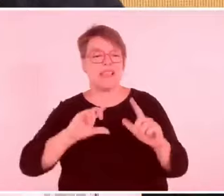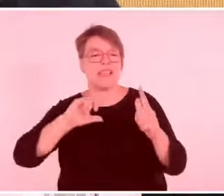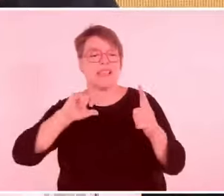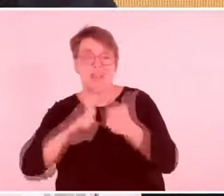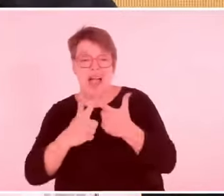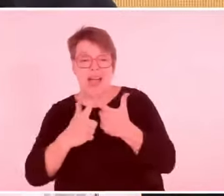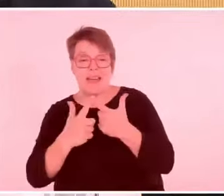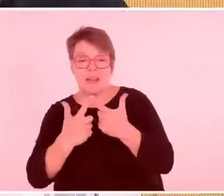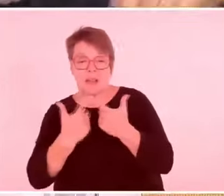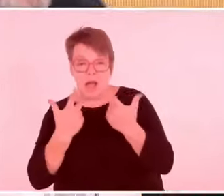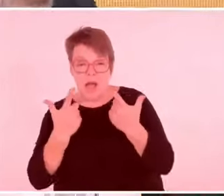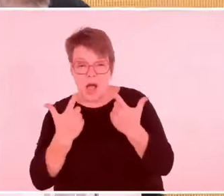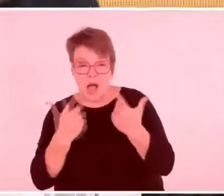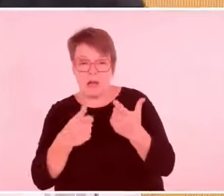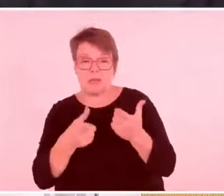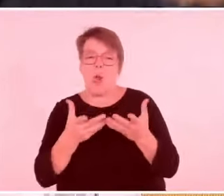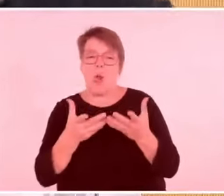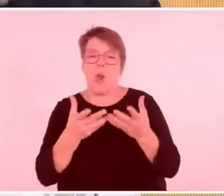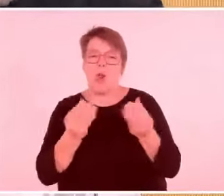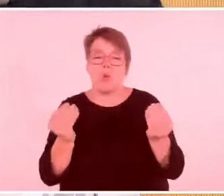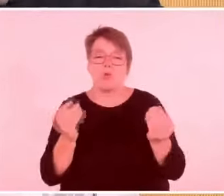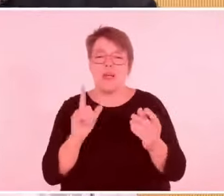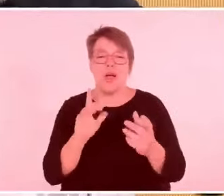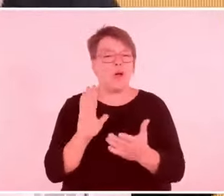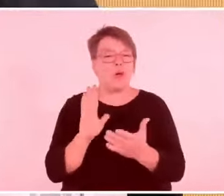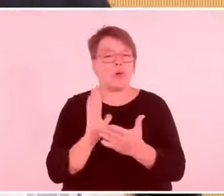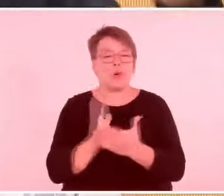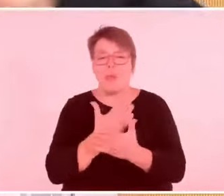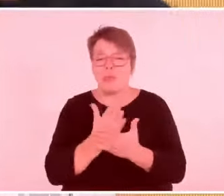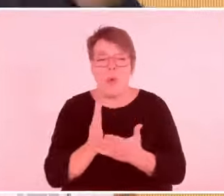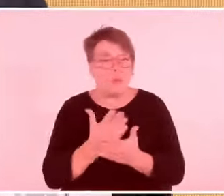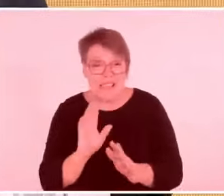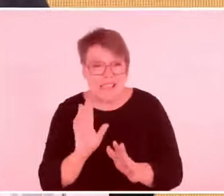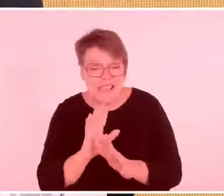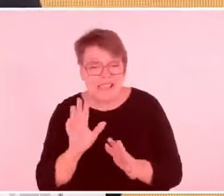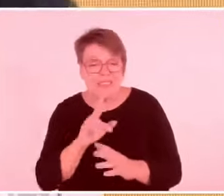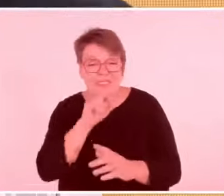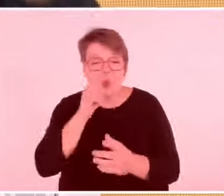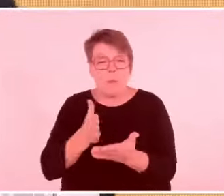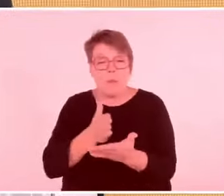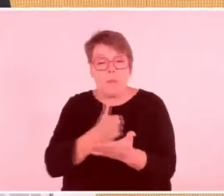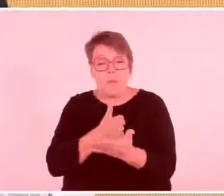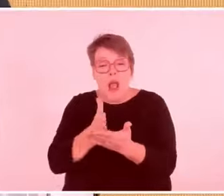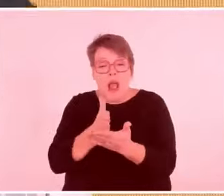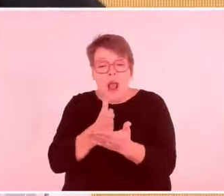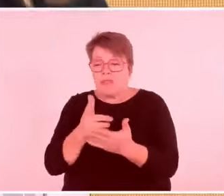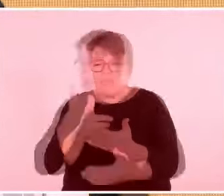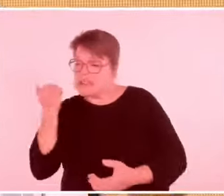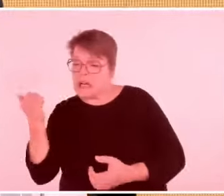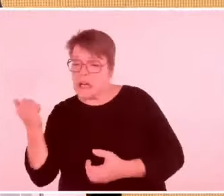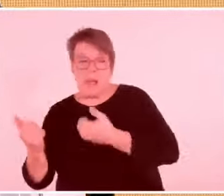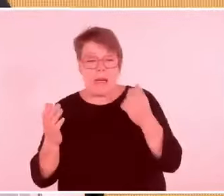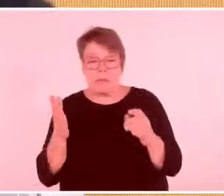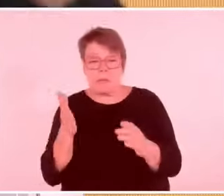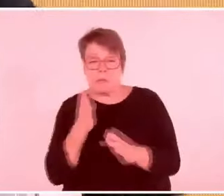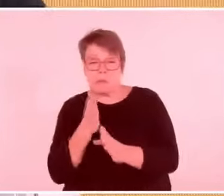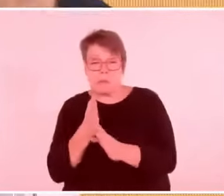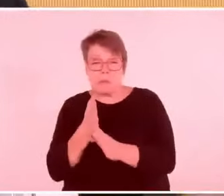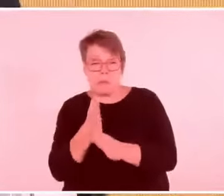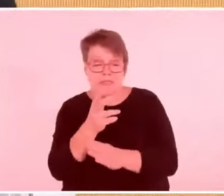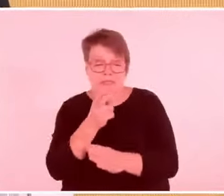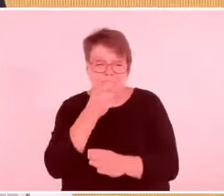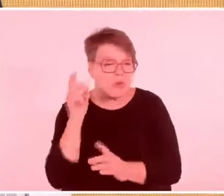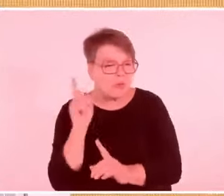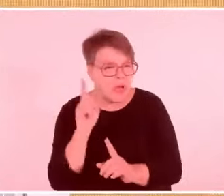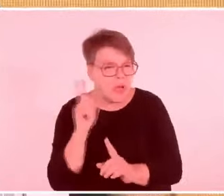die Palästinenser haben das Recht, ein bisschen antisemitisch zu sein, guckt euch an, was Israel macht, und auf der anderen zu sagen, Israel hat das